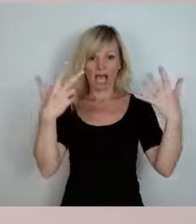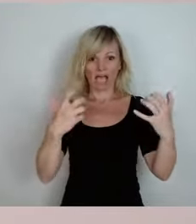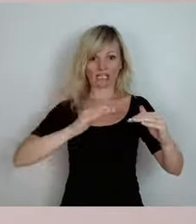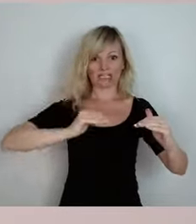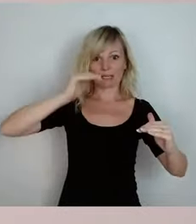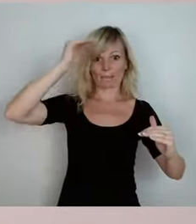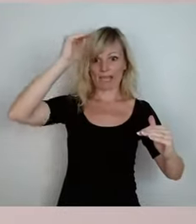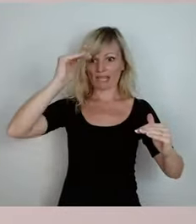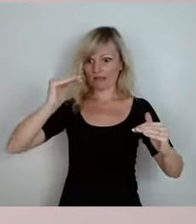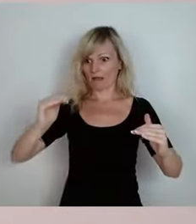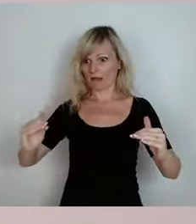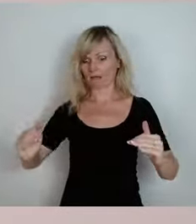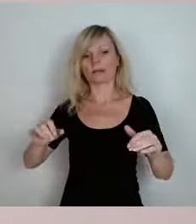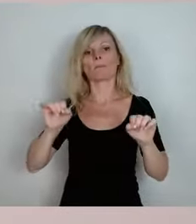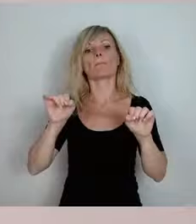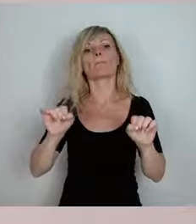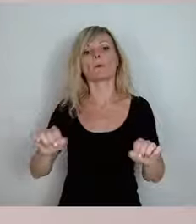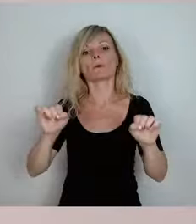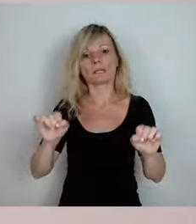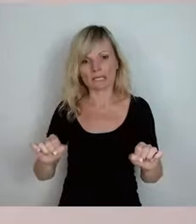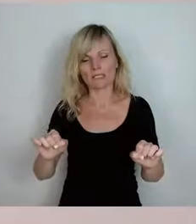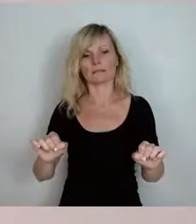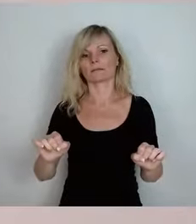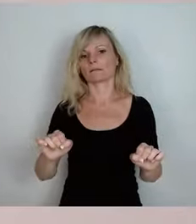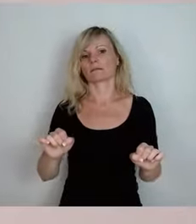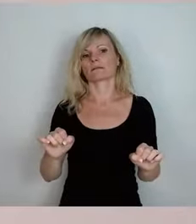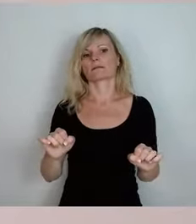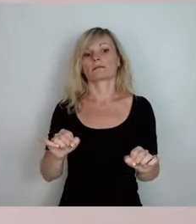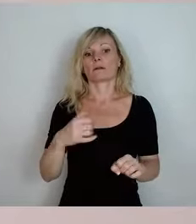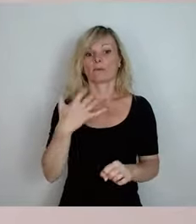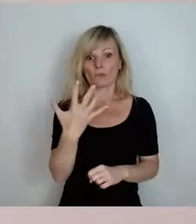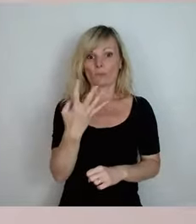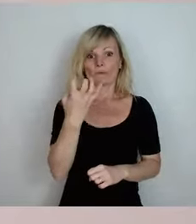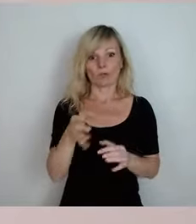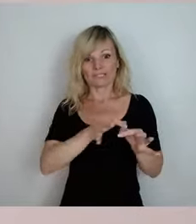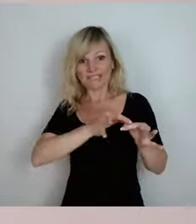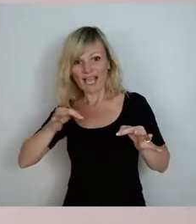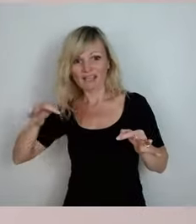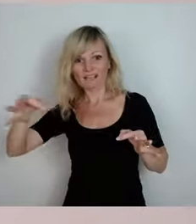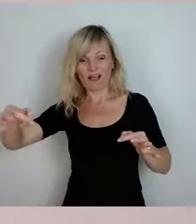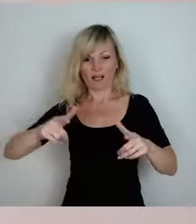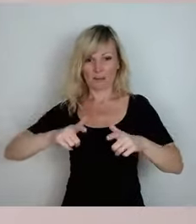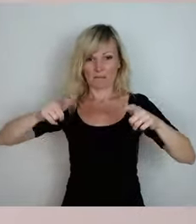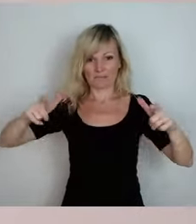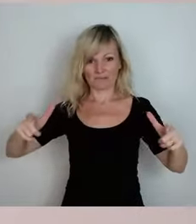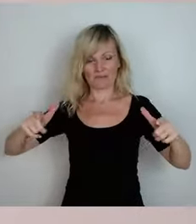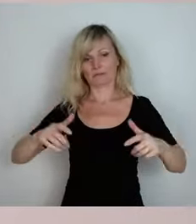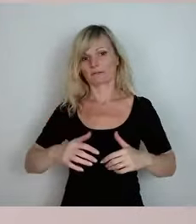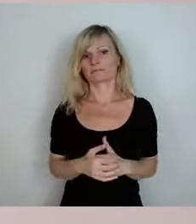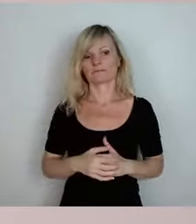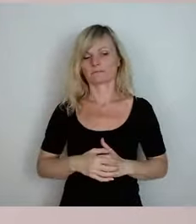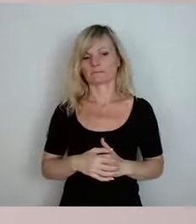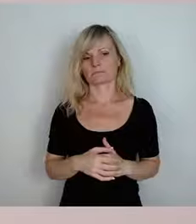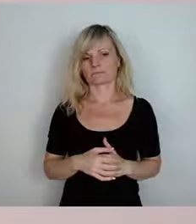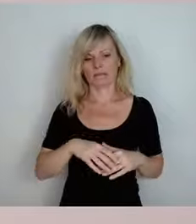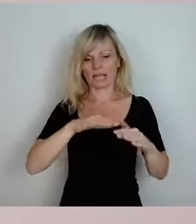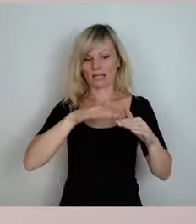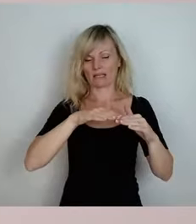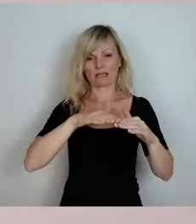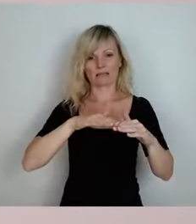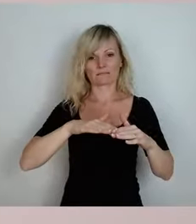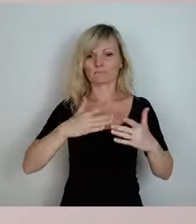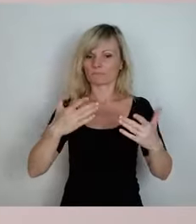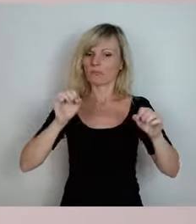der ist ja nicht auf einem Grundstück von 2000, sondern eben von 45 Hektar. Man kann also dort ohne riesige Terrassen anzulegen auch relativ